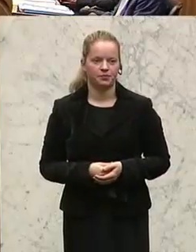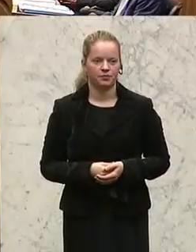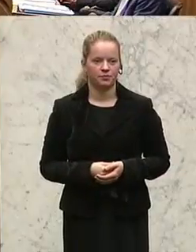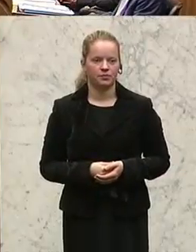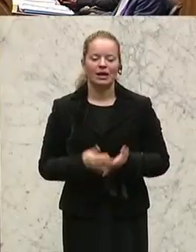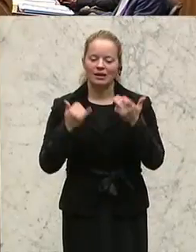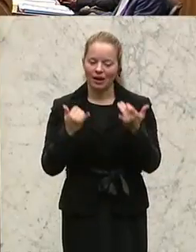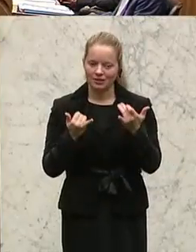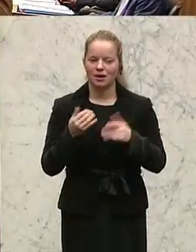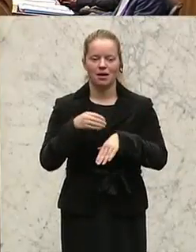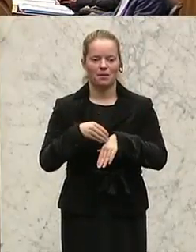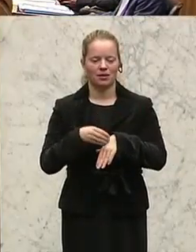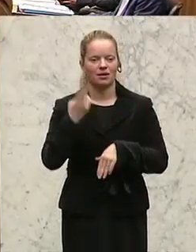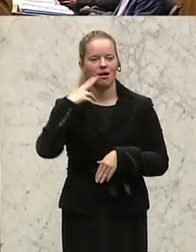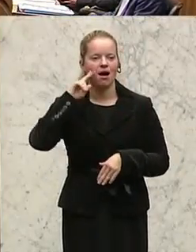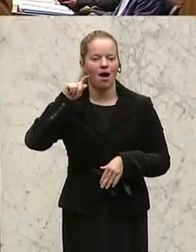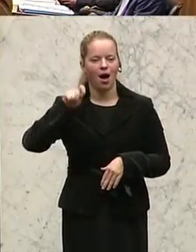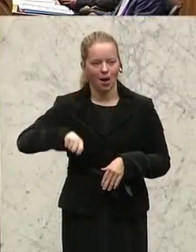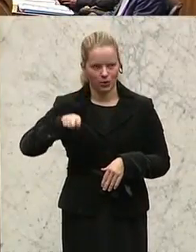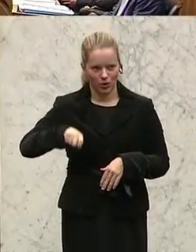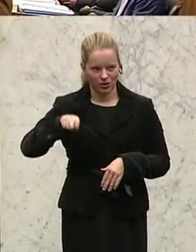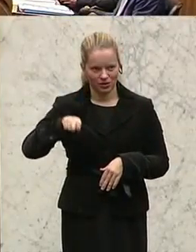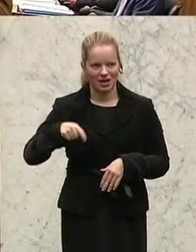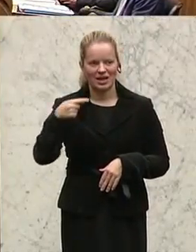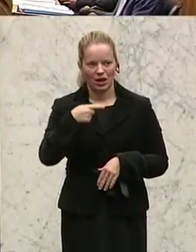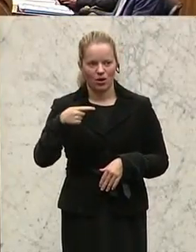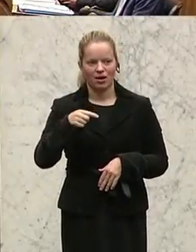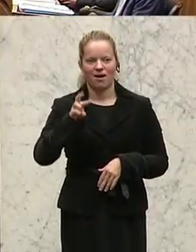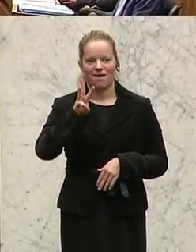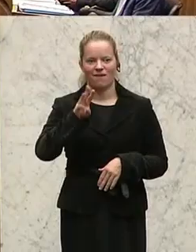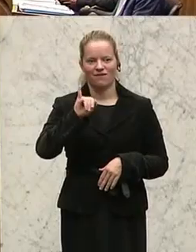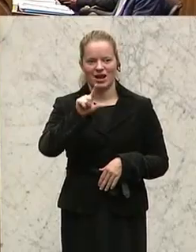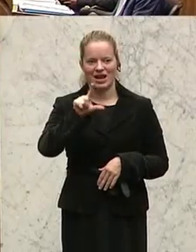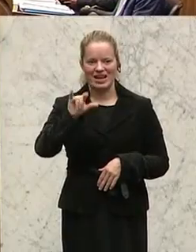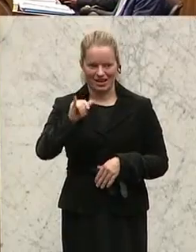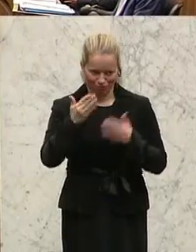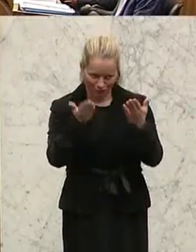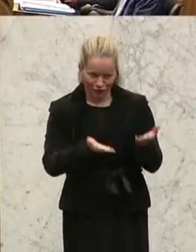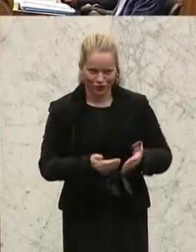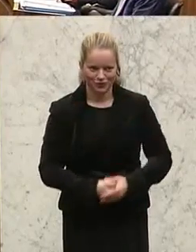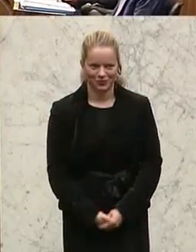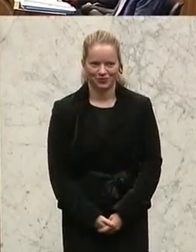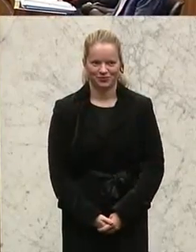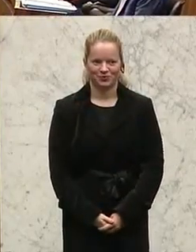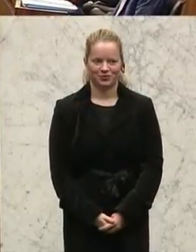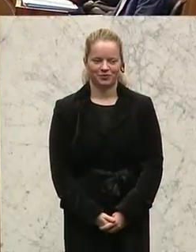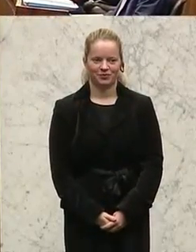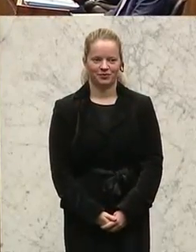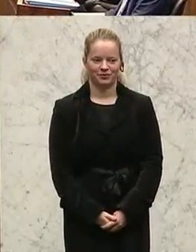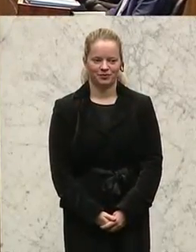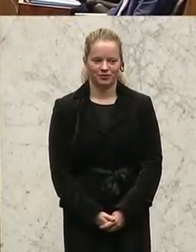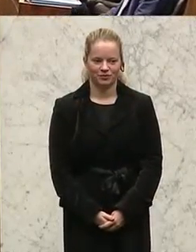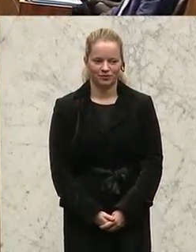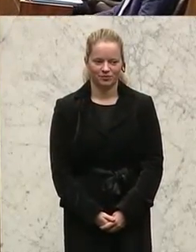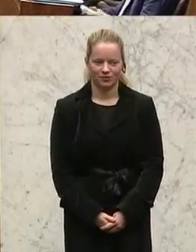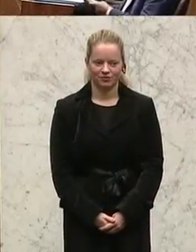Und zu Wort gemeldet ist der Herr Abgeordnete Georg Willi. Bitte, Herr Abgeordneter. Georg Willi, der Verkehrssprecher der Grünen,